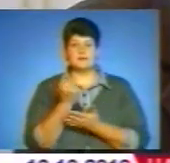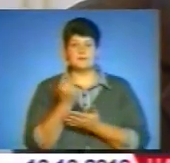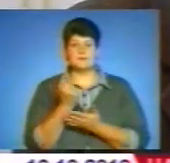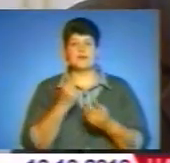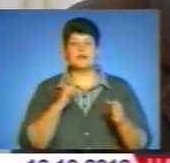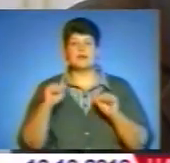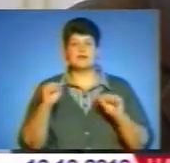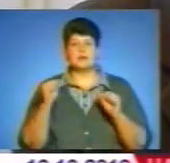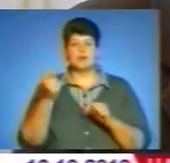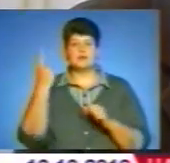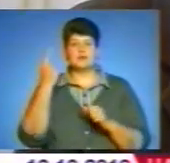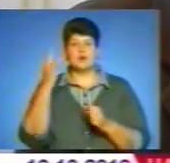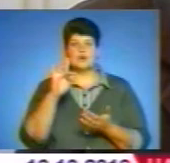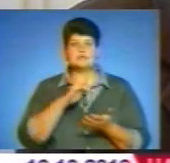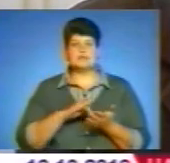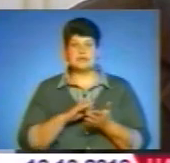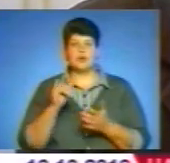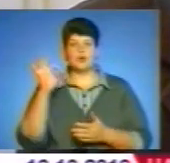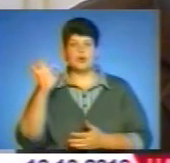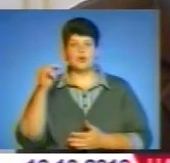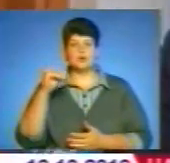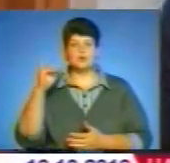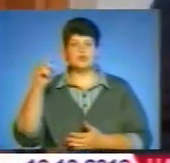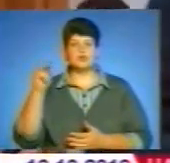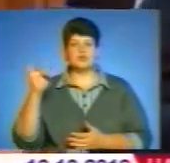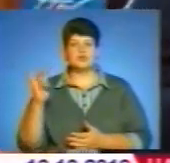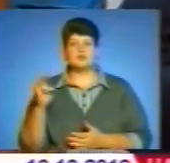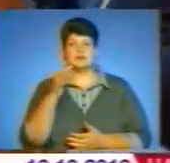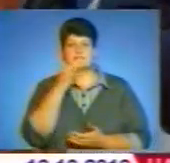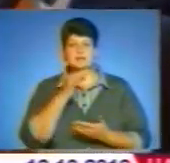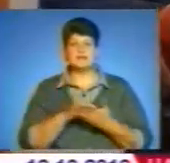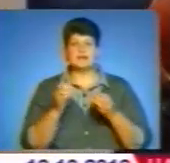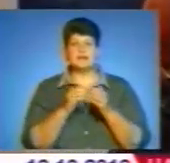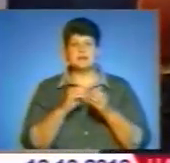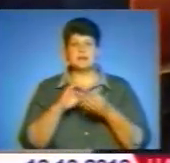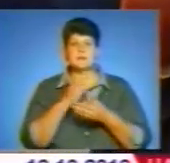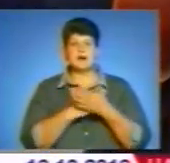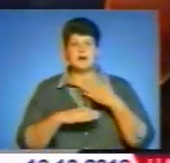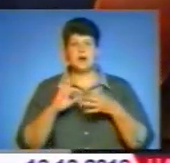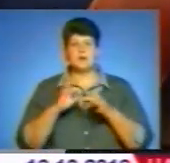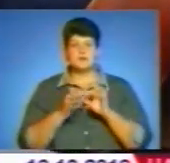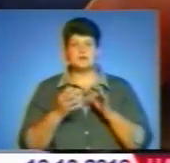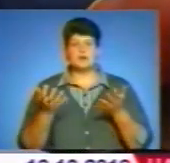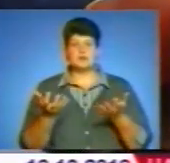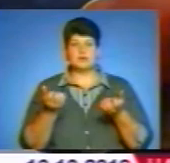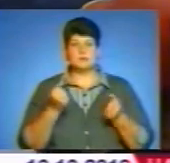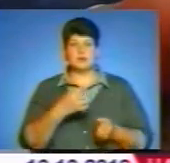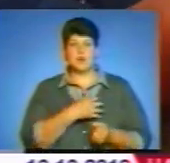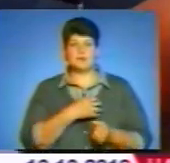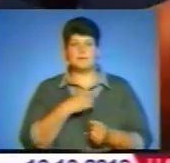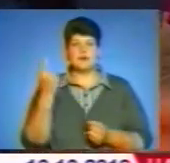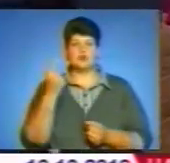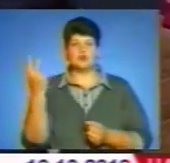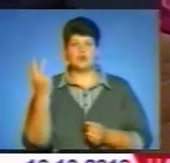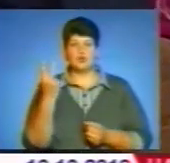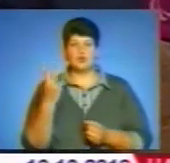олімпійські ігри. І так по два рази це все виграли. Керівник обласного центру Інваспорт Олег Ющичин